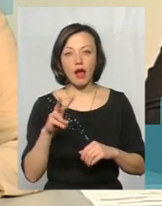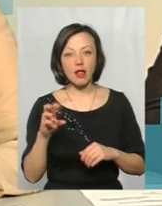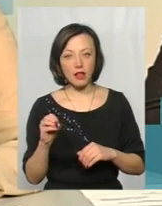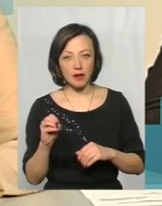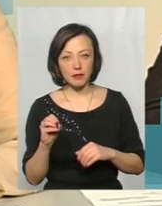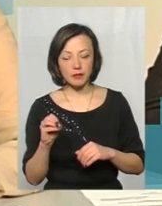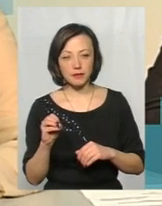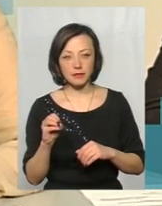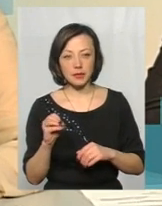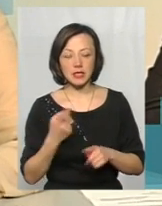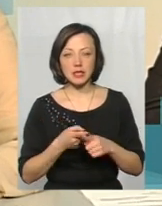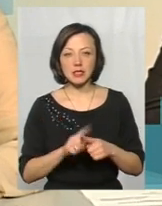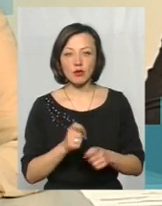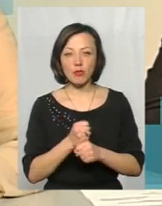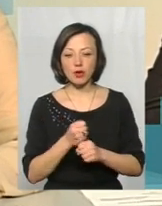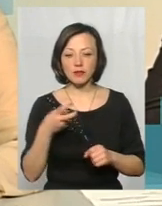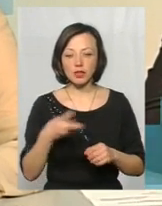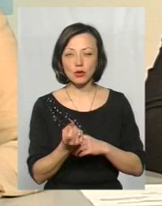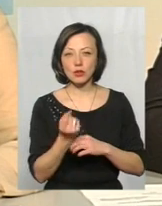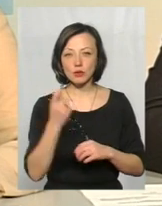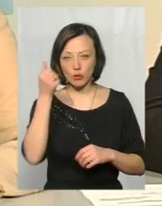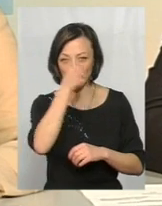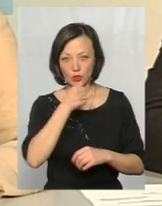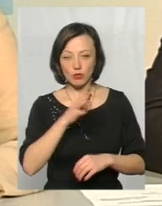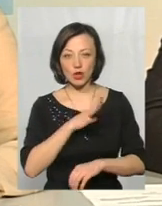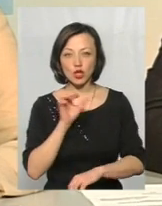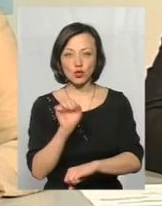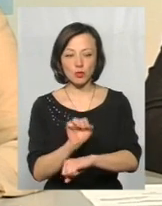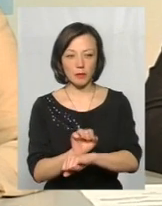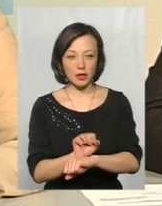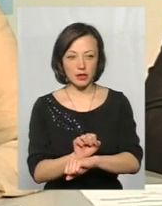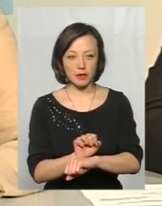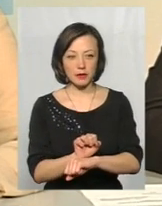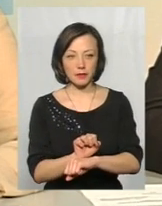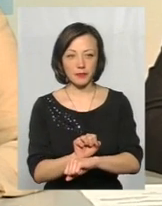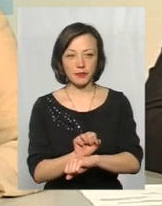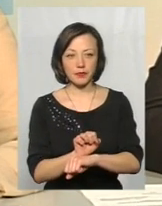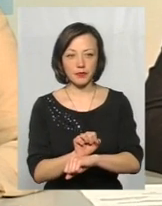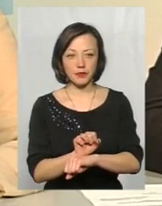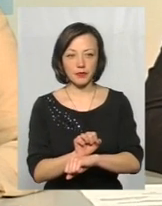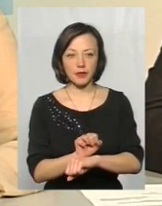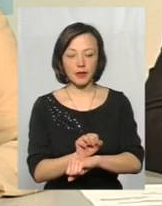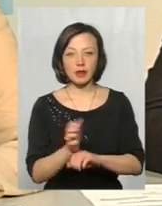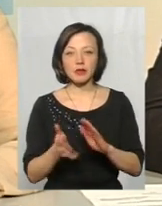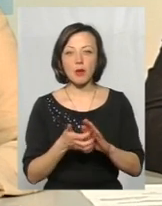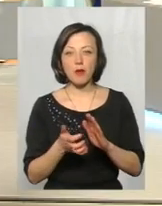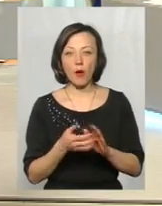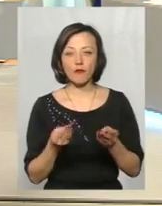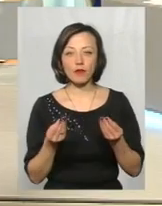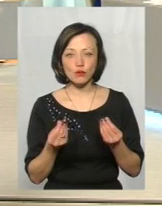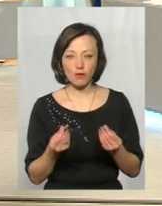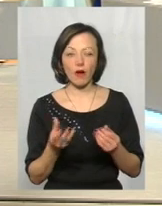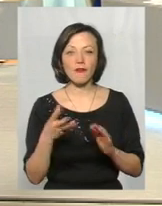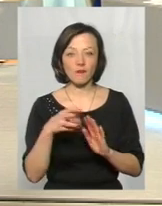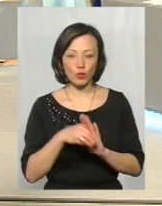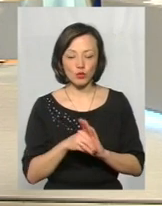менше ці роботи в 2011 році були зупинені і за браком фінансування в тому числі.